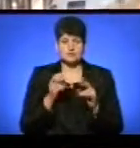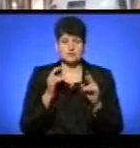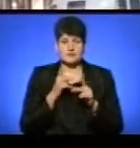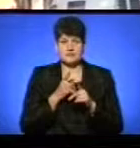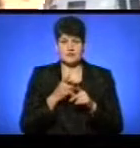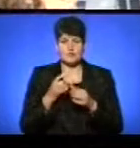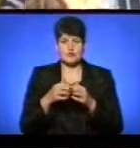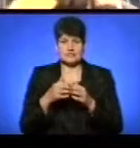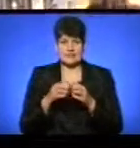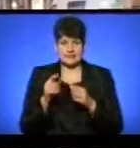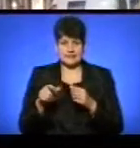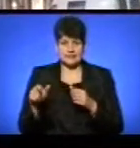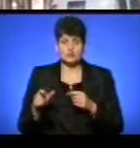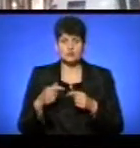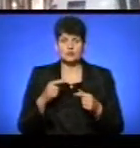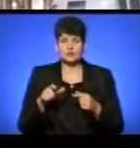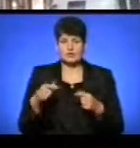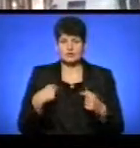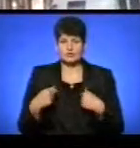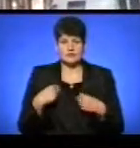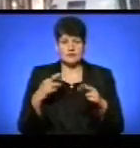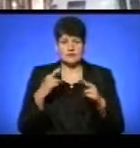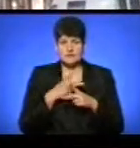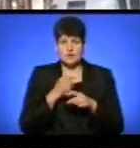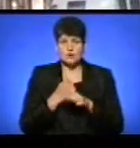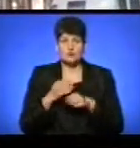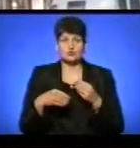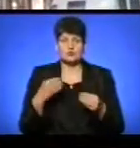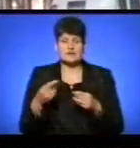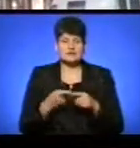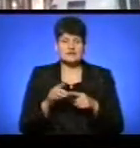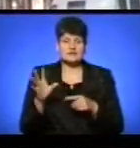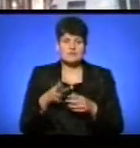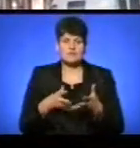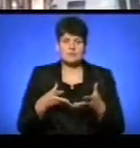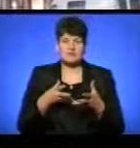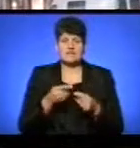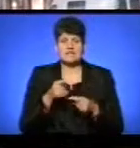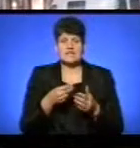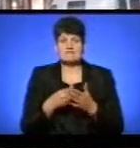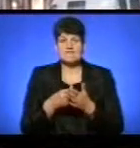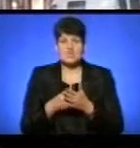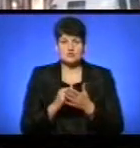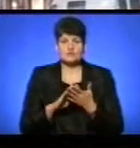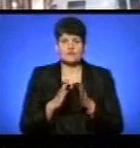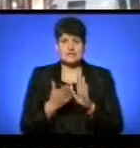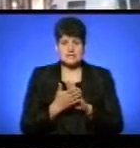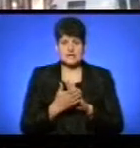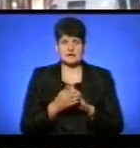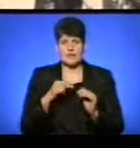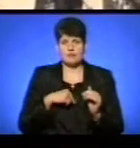посередників людина потерпає від недобросовісних роботодавців. Це все впливає на її фінансовий стан, емоційний,